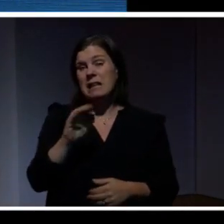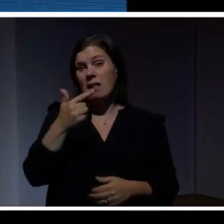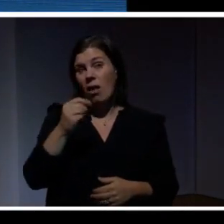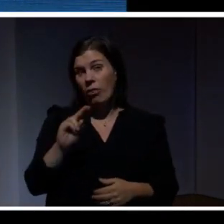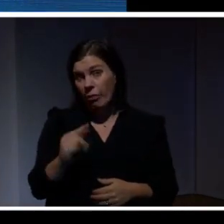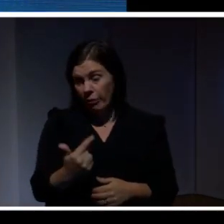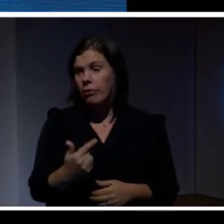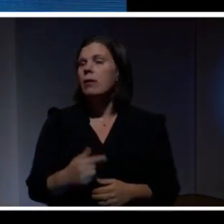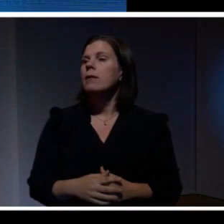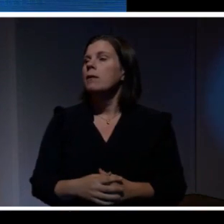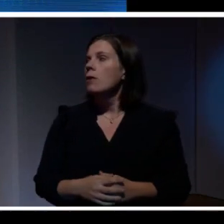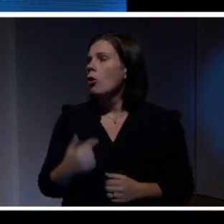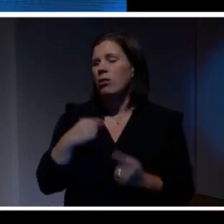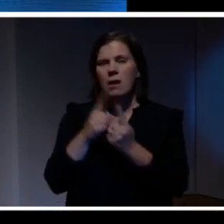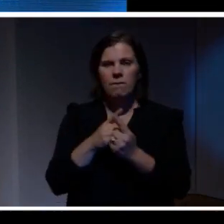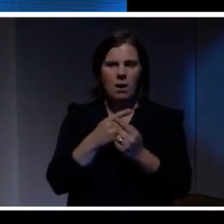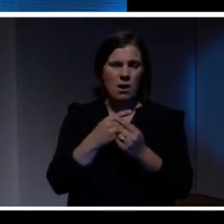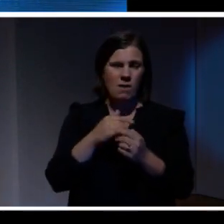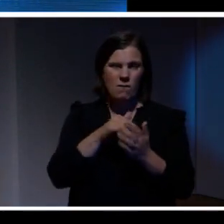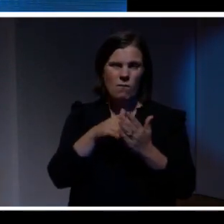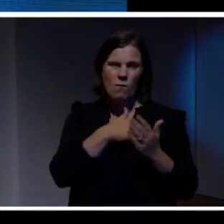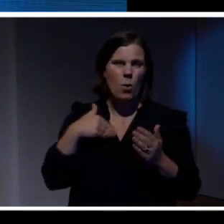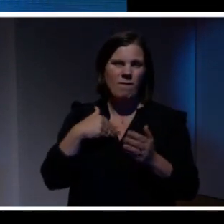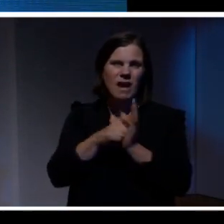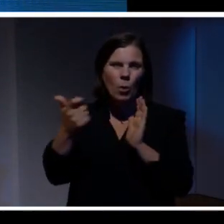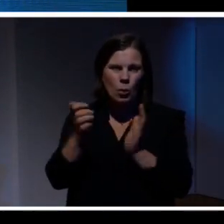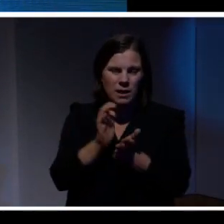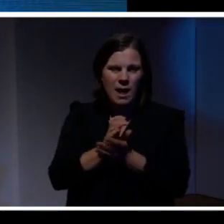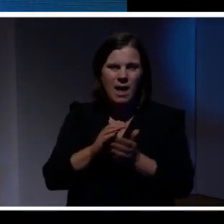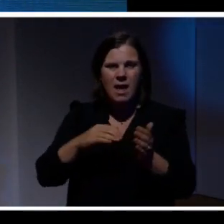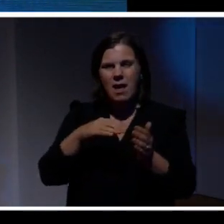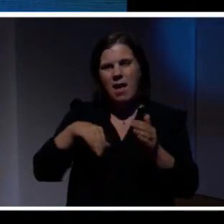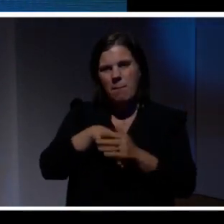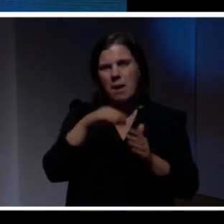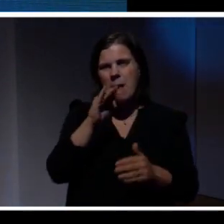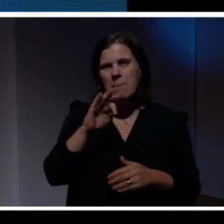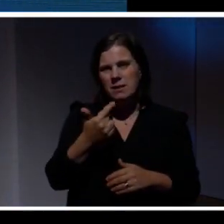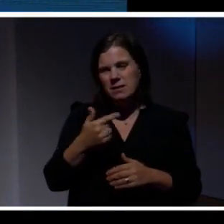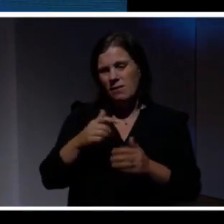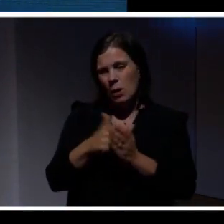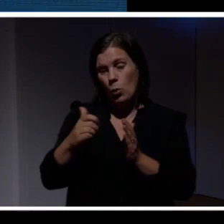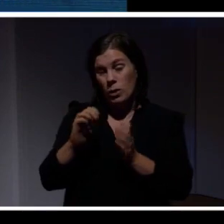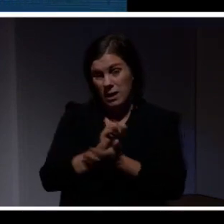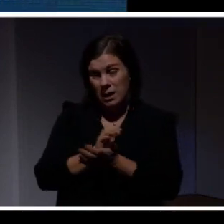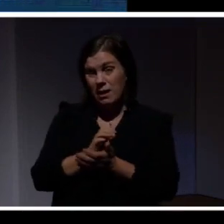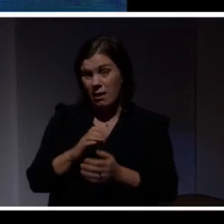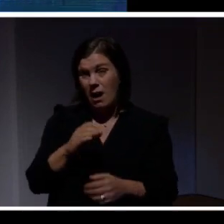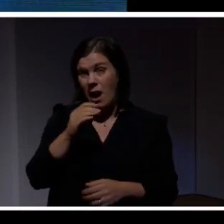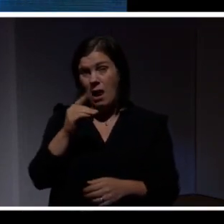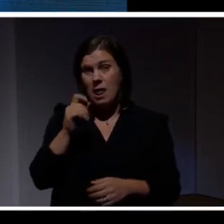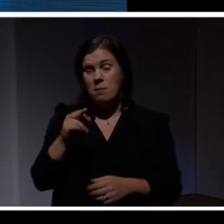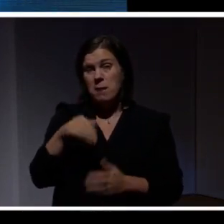här kvinnorna genom våra veckotidningar framförallt. Hemmets veckotidning tillhör Allomedia. vi når